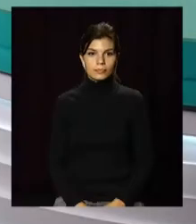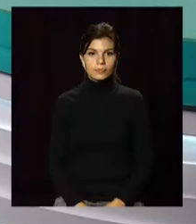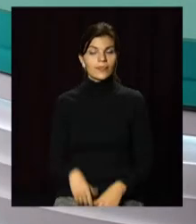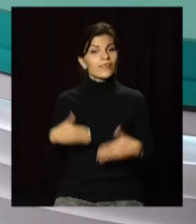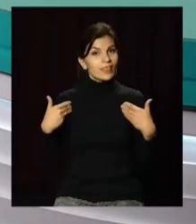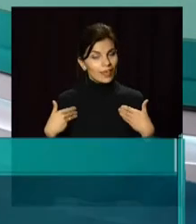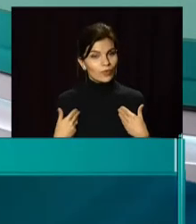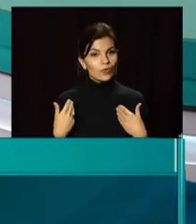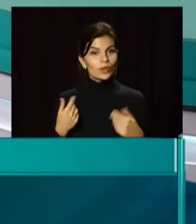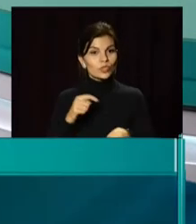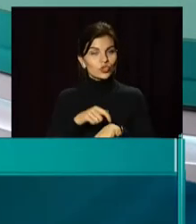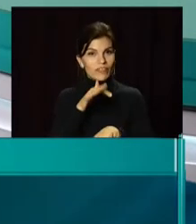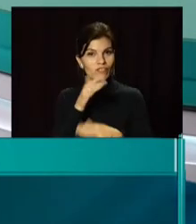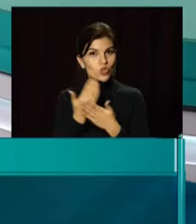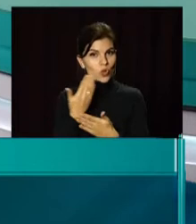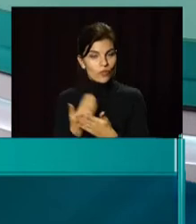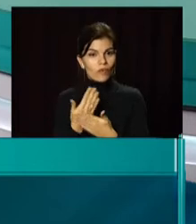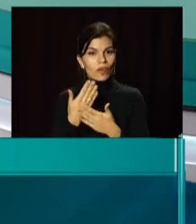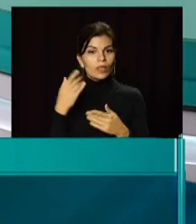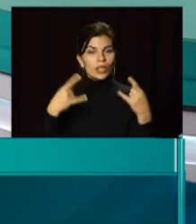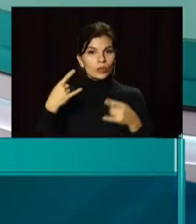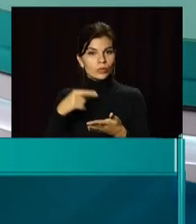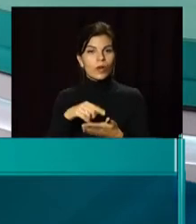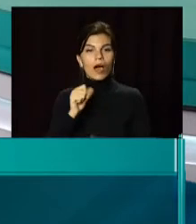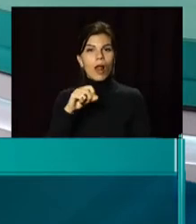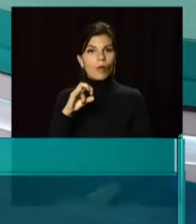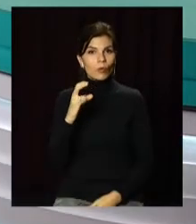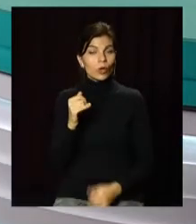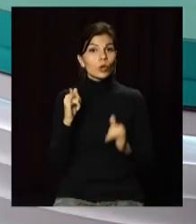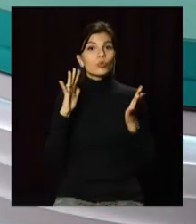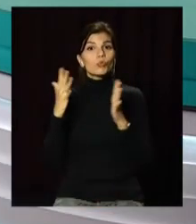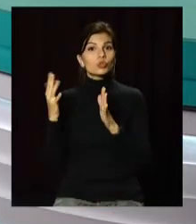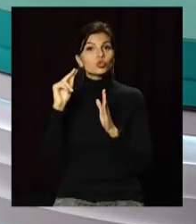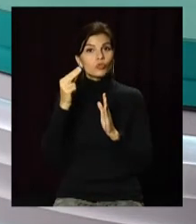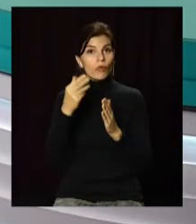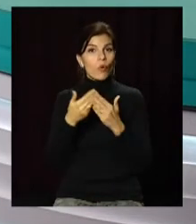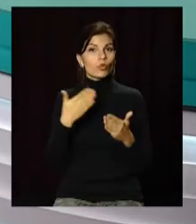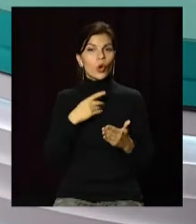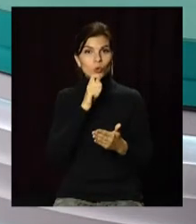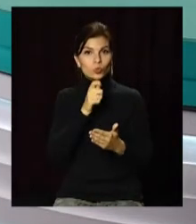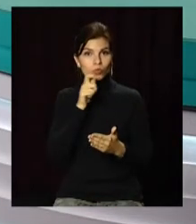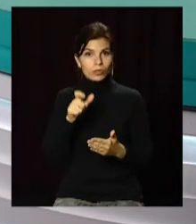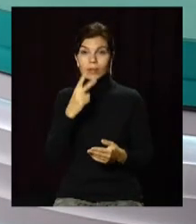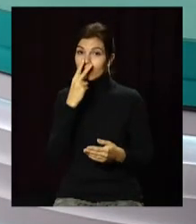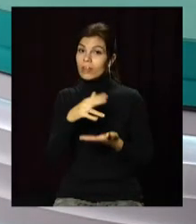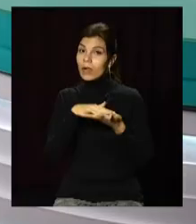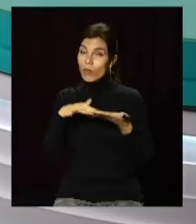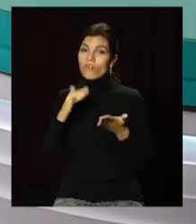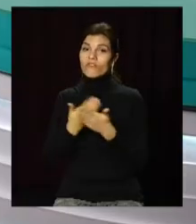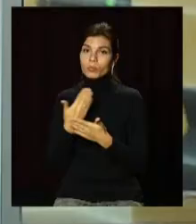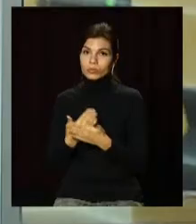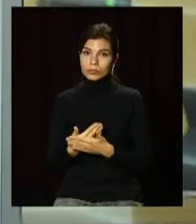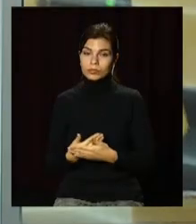Вітаю! Час новин на відкритому в студії Альона Грибельник. І про події четверга від наших журналістів – дивіться далі у